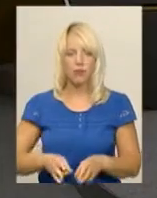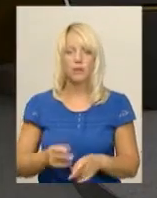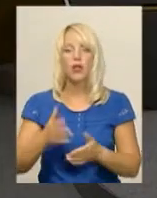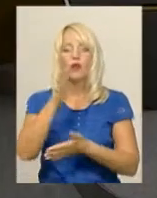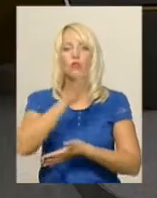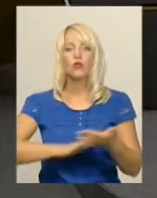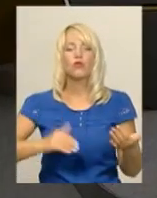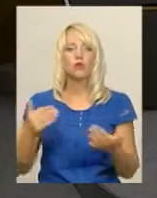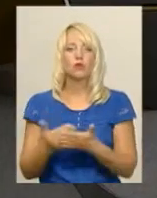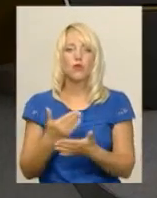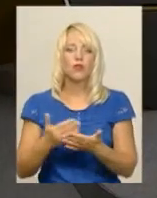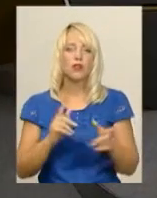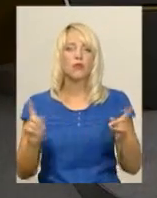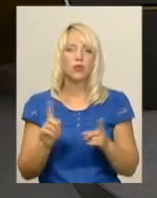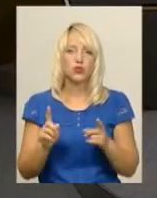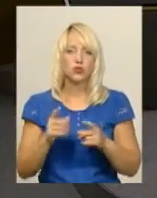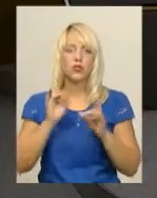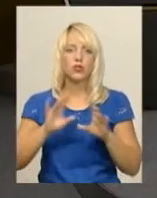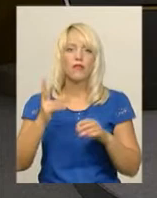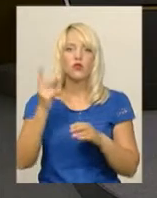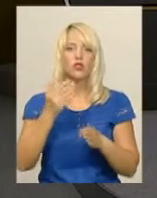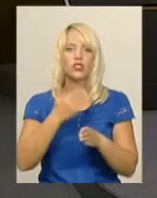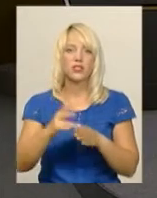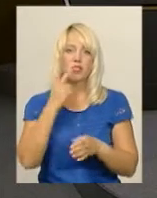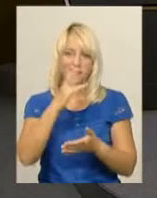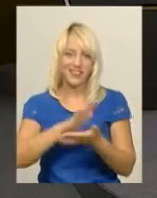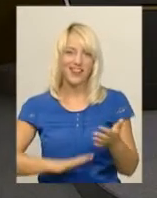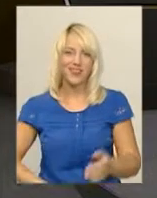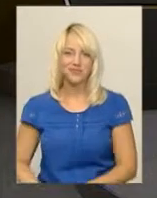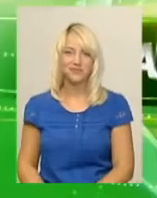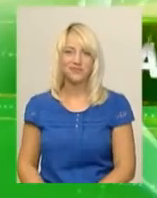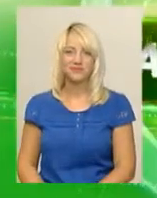Продовжуємо новини. Про що йтиметься в їх другій частині, дивіться далі в анонсі.